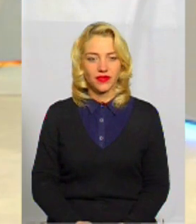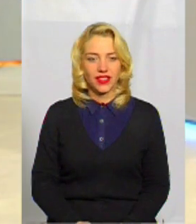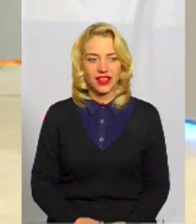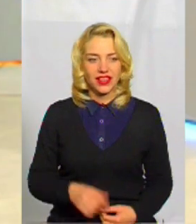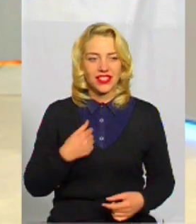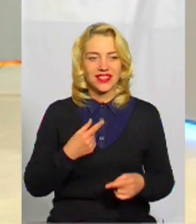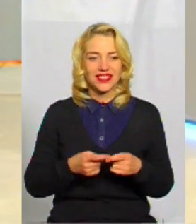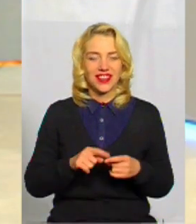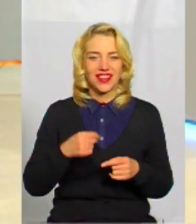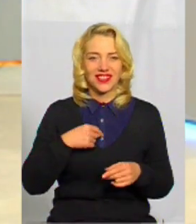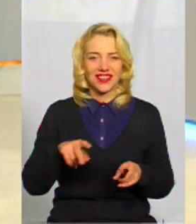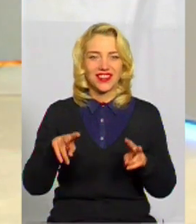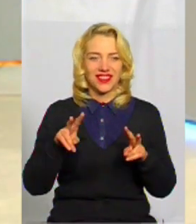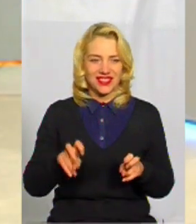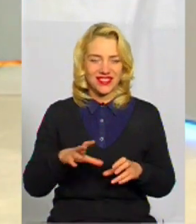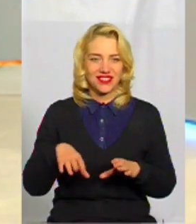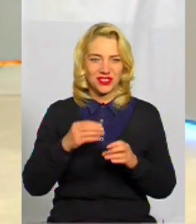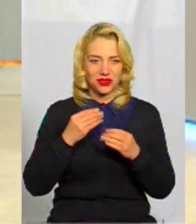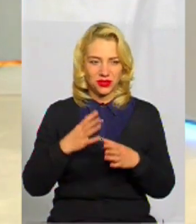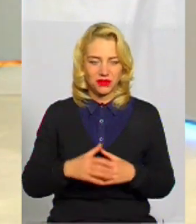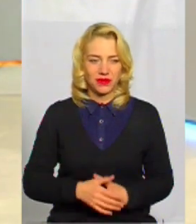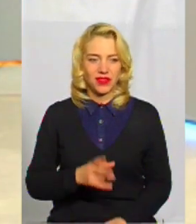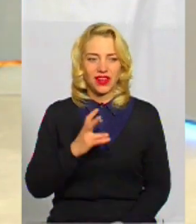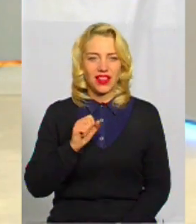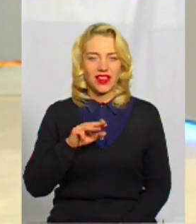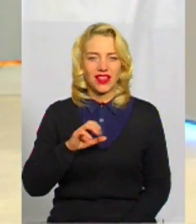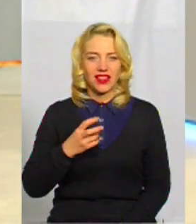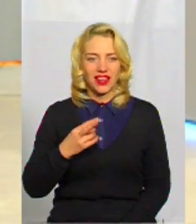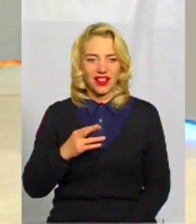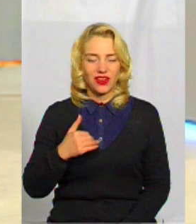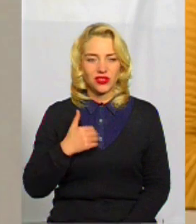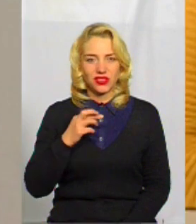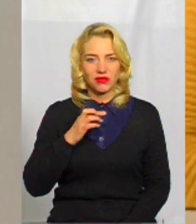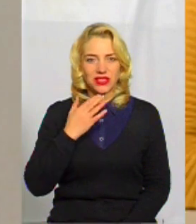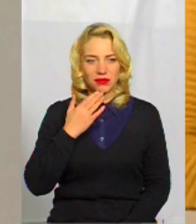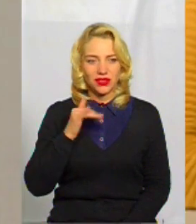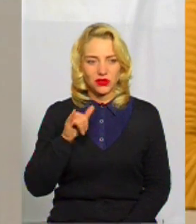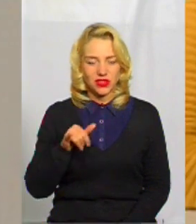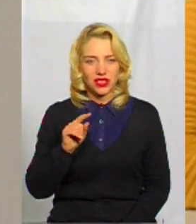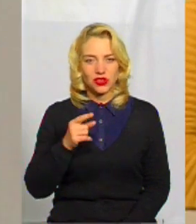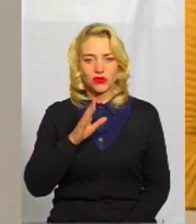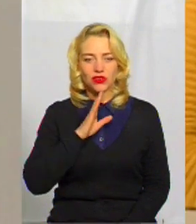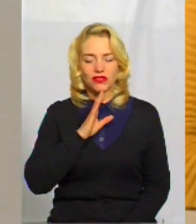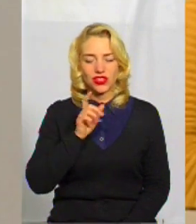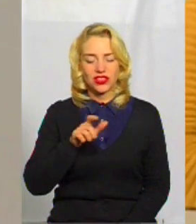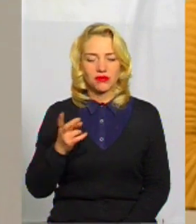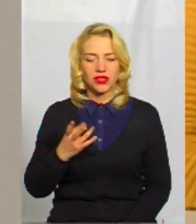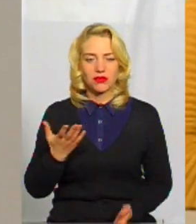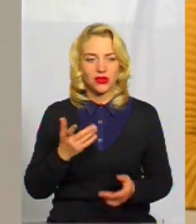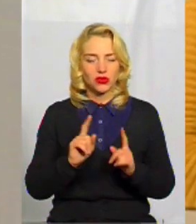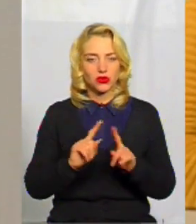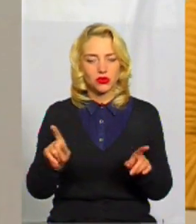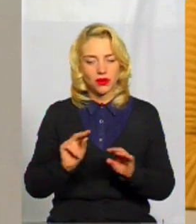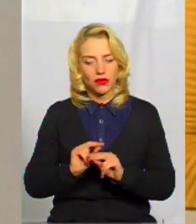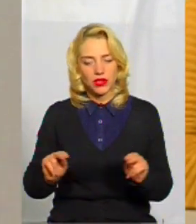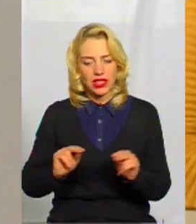це я так назвав, так? То тут все добре. Пані Наталія, хотів вас запитати, а чого дівчатам потрібно якось особливо